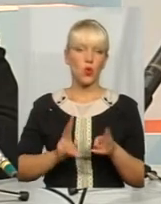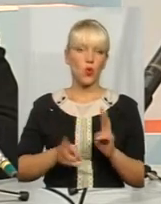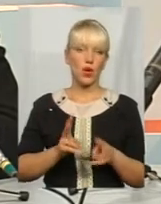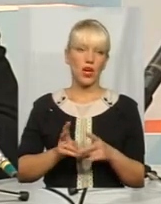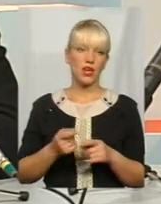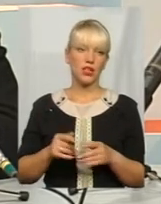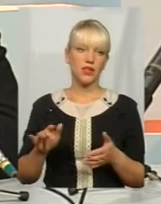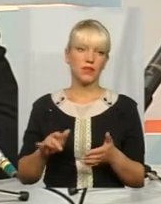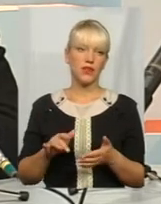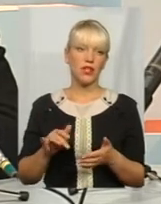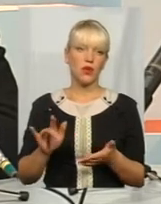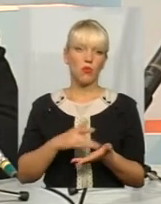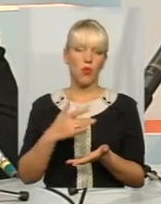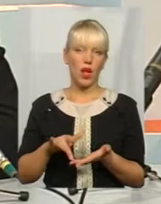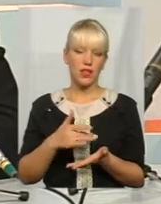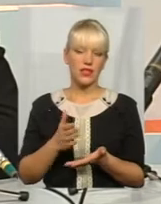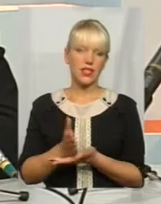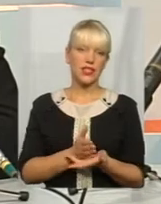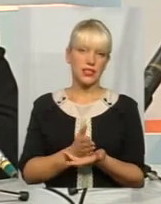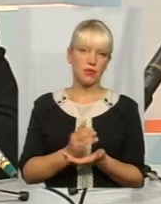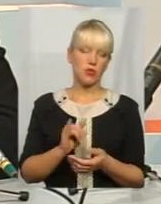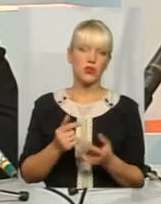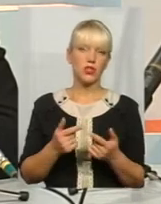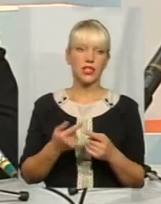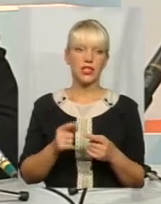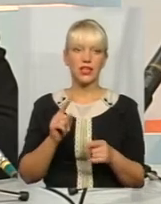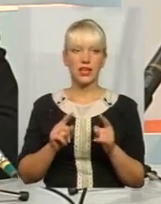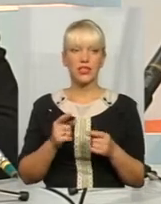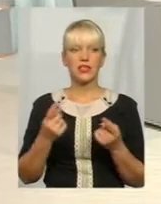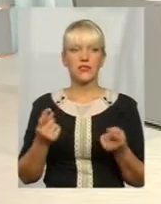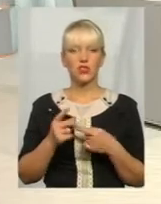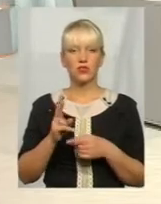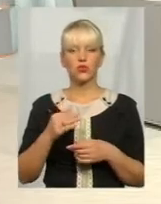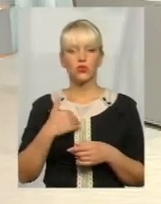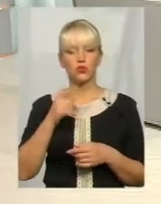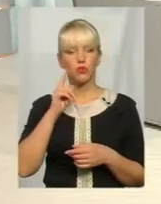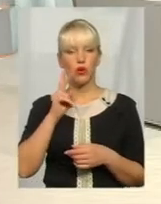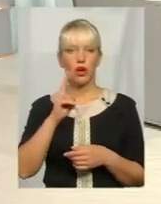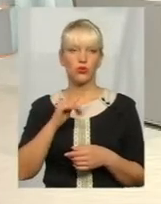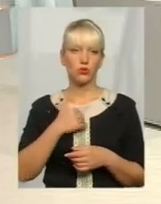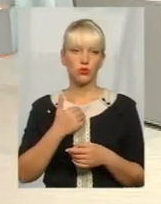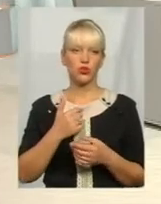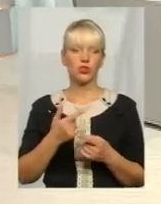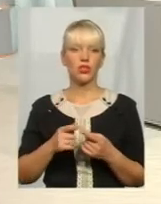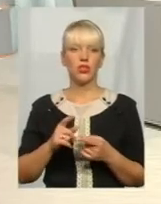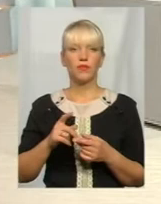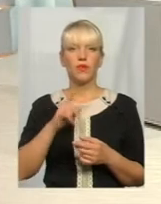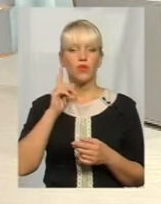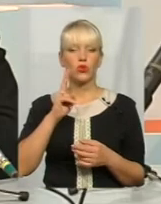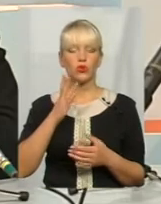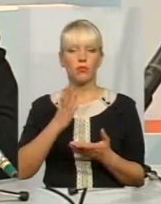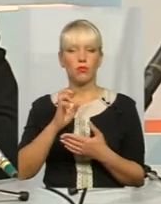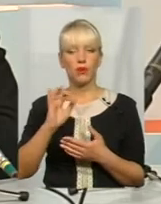надання бухгалтерських послуг. І деякі роботодавці, звичайно, одні хочуть молодь, а інші хочуть молодь, яка мала би мати